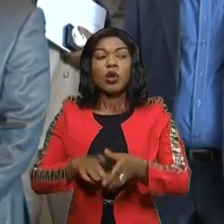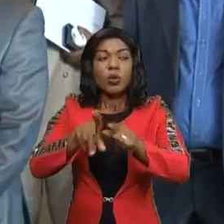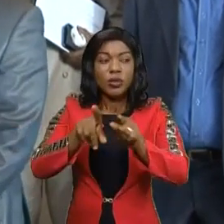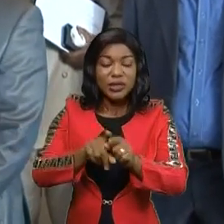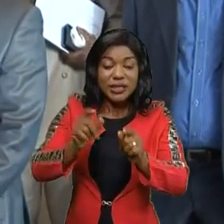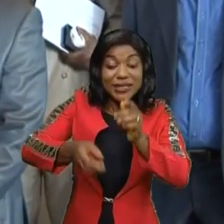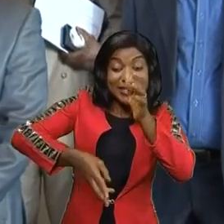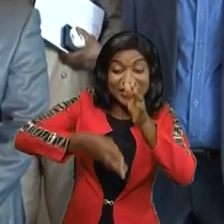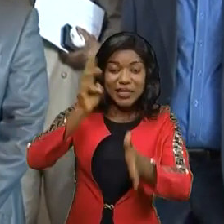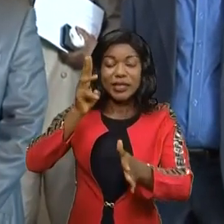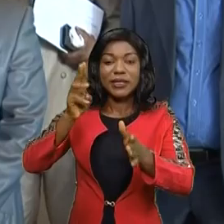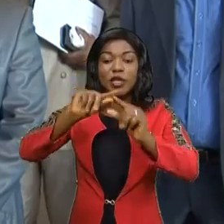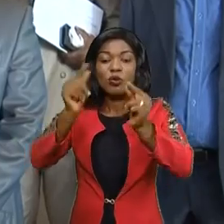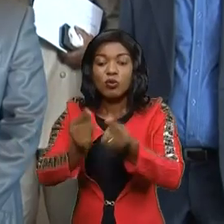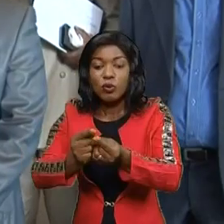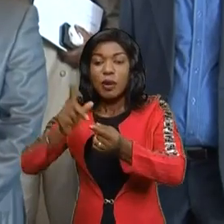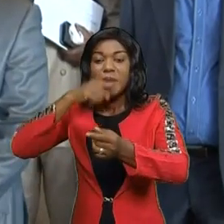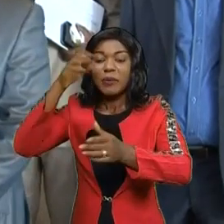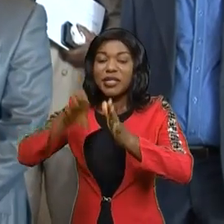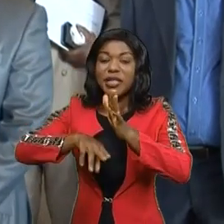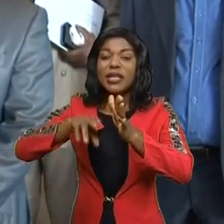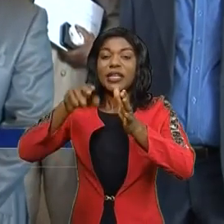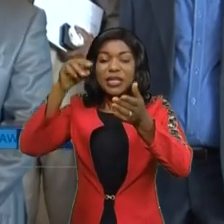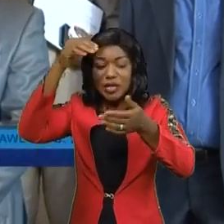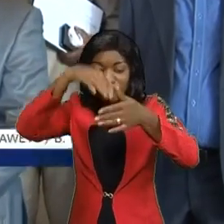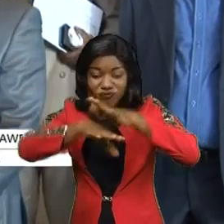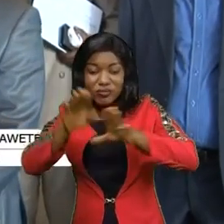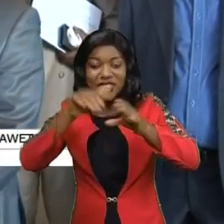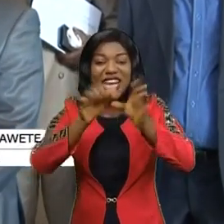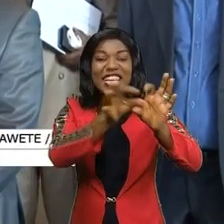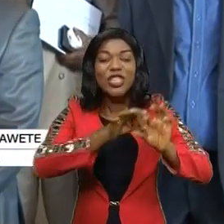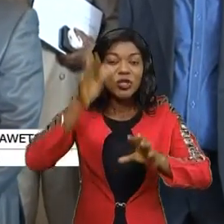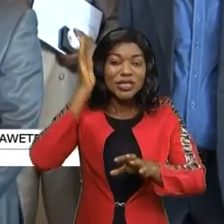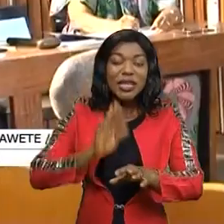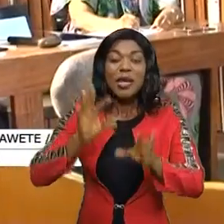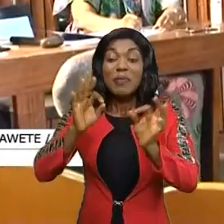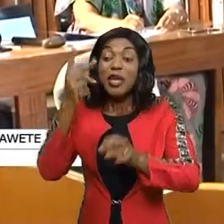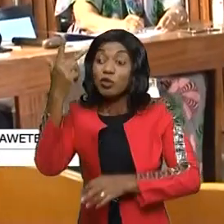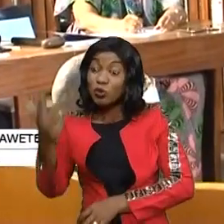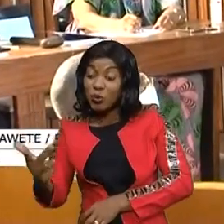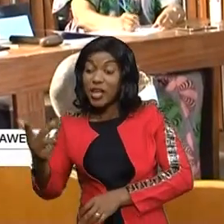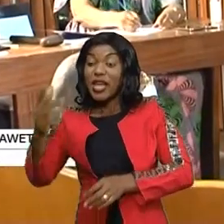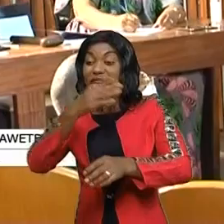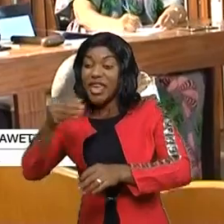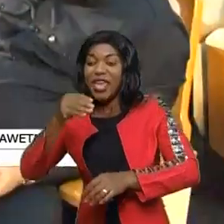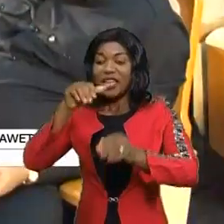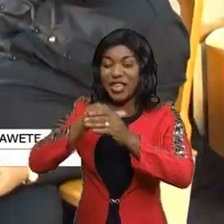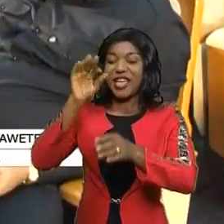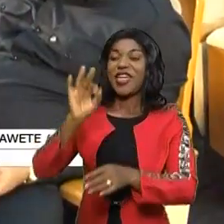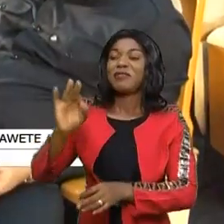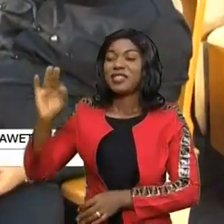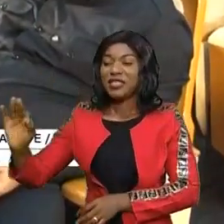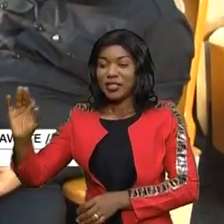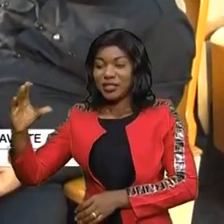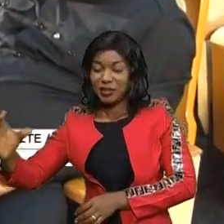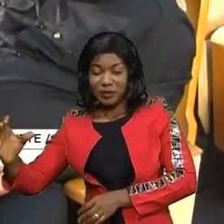des 16 groupes parlementaires appartiennent à l'Union sacrée et 3 sont dans le FCC. Avec l'avènement de l'Union sacrée, il